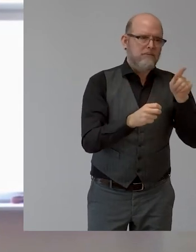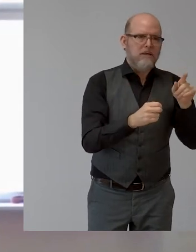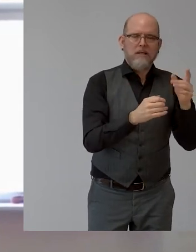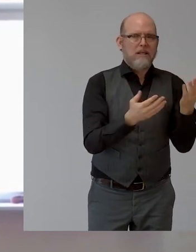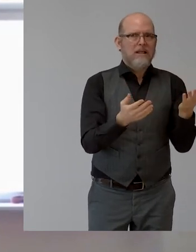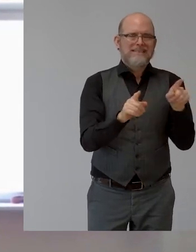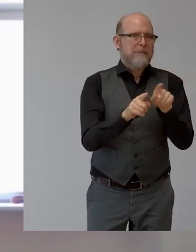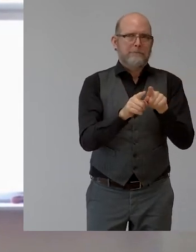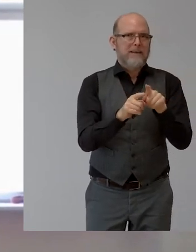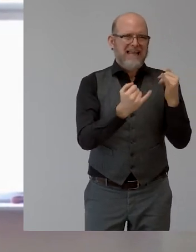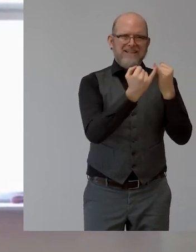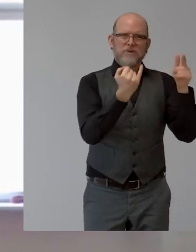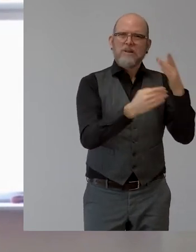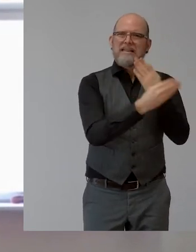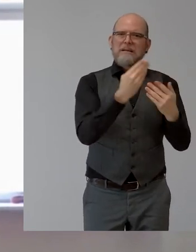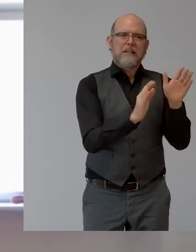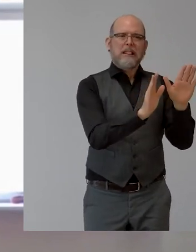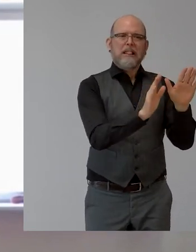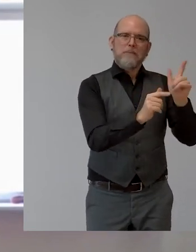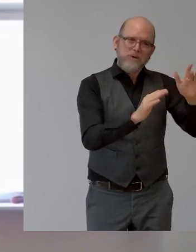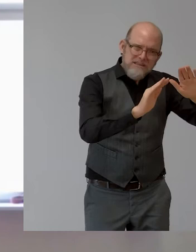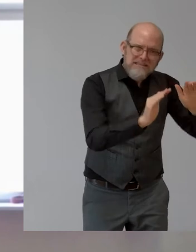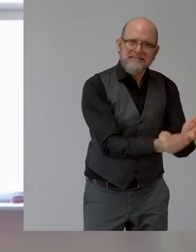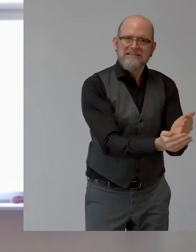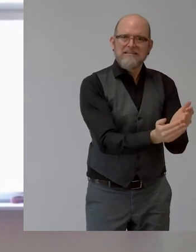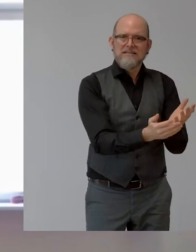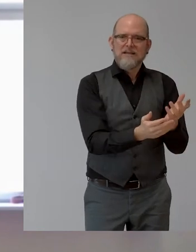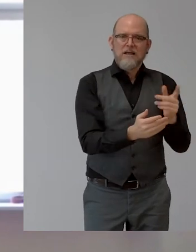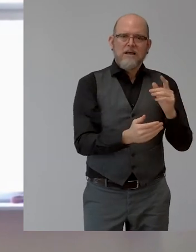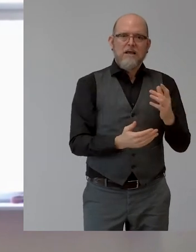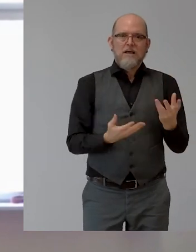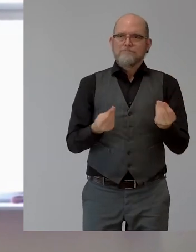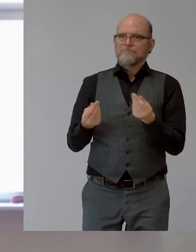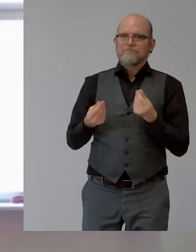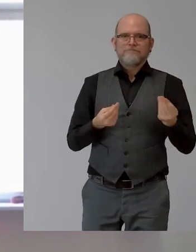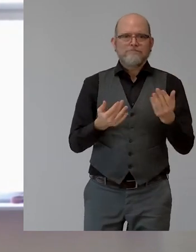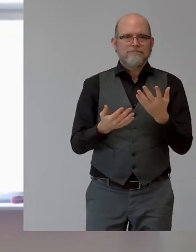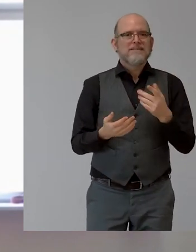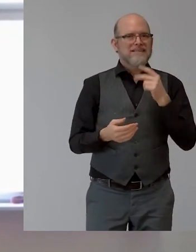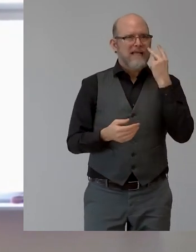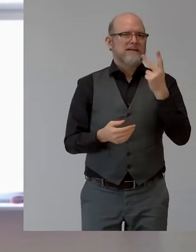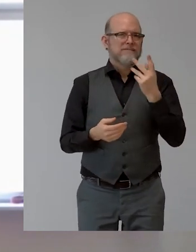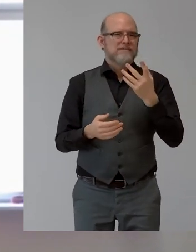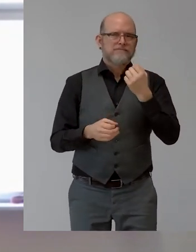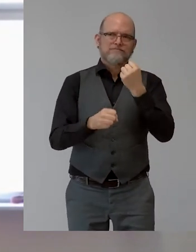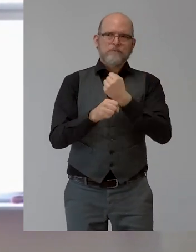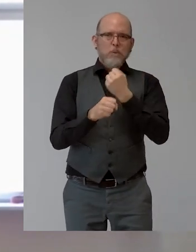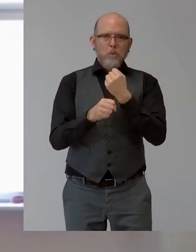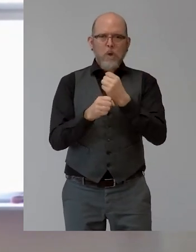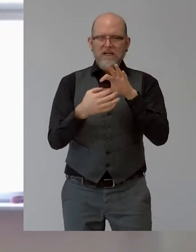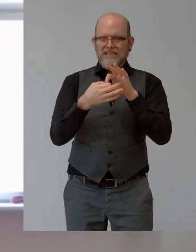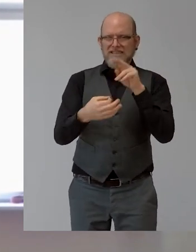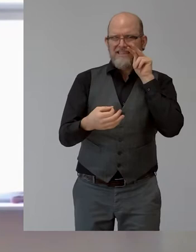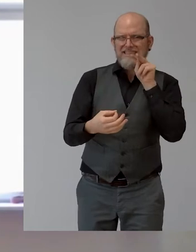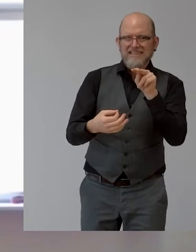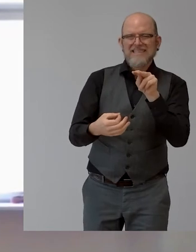sind. Im Hinblick auf Beschäftigung und Arbeit muss man natürlich sagen, dass das Thema der Werkstätten auch noch immer ein